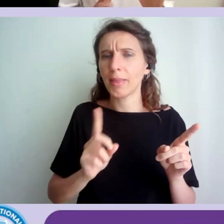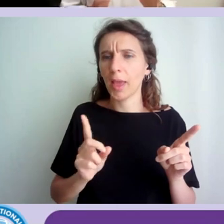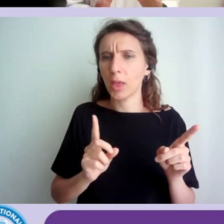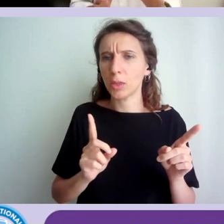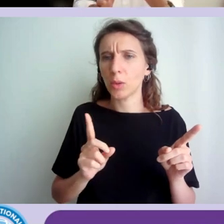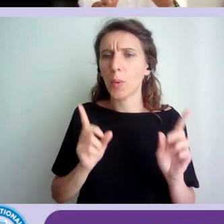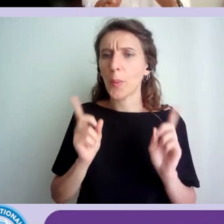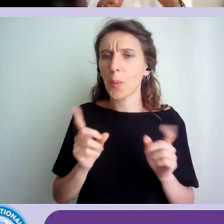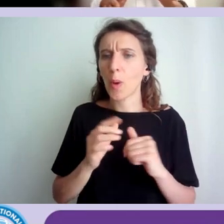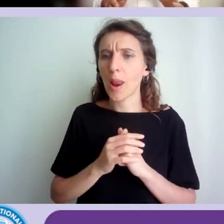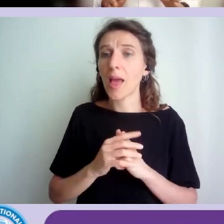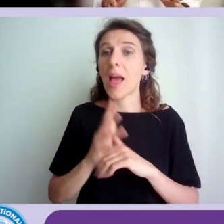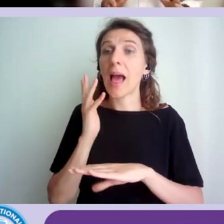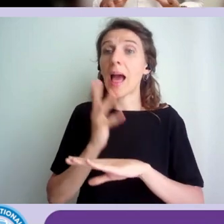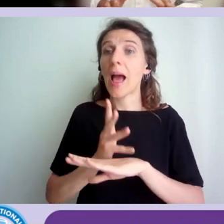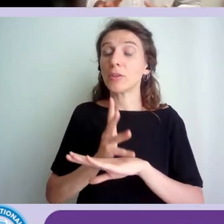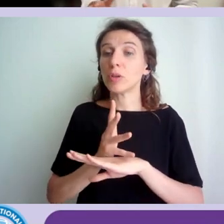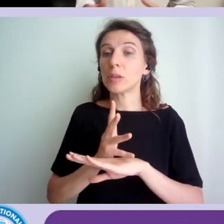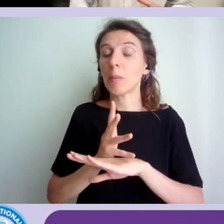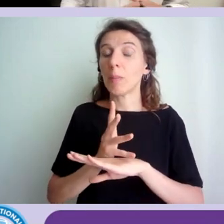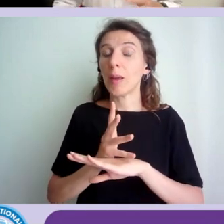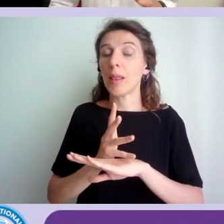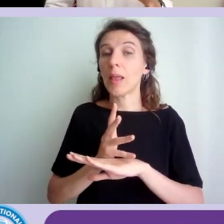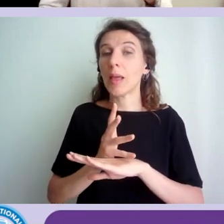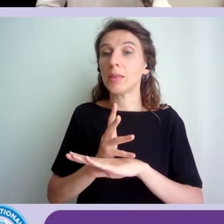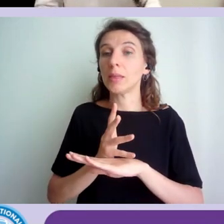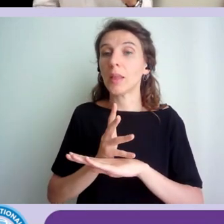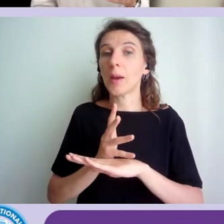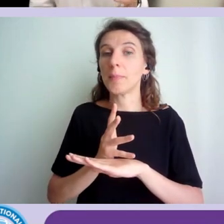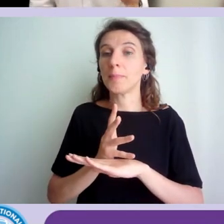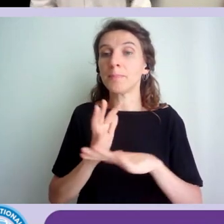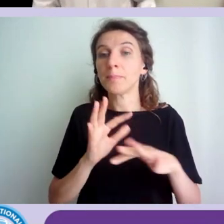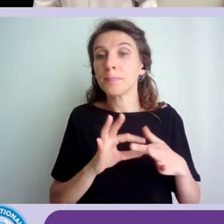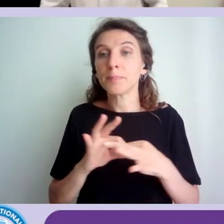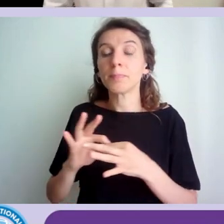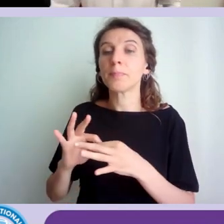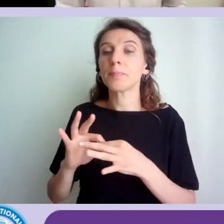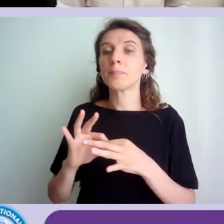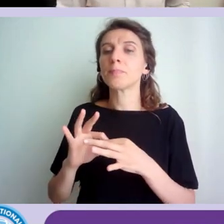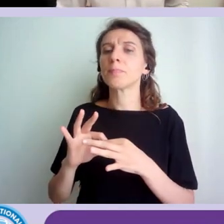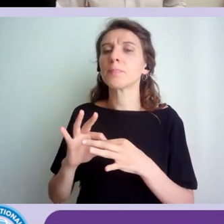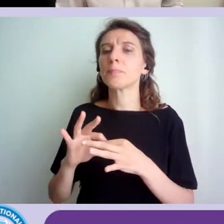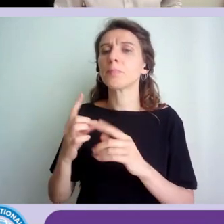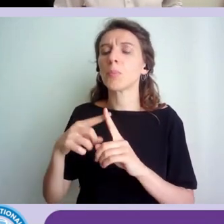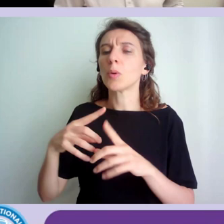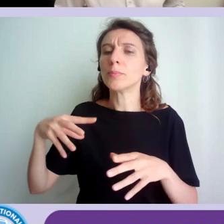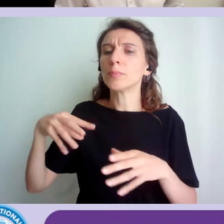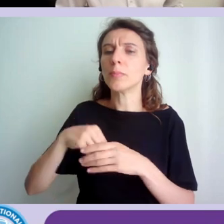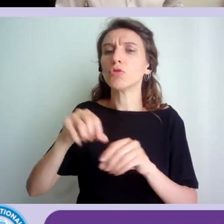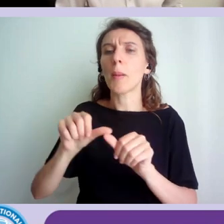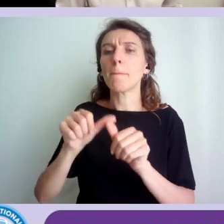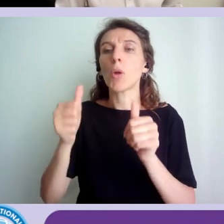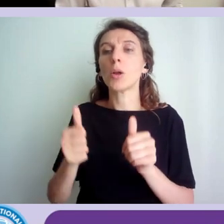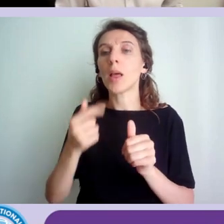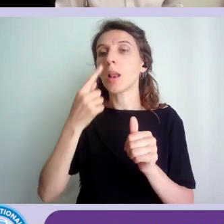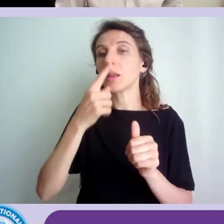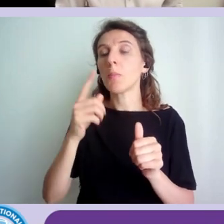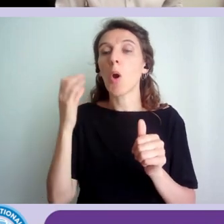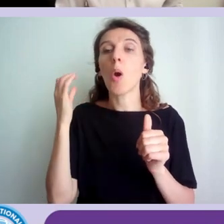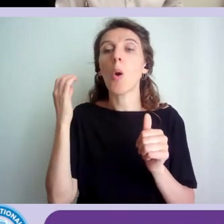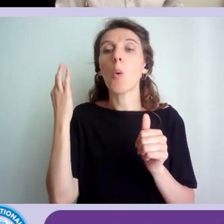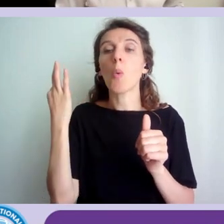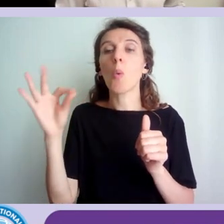e cioè che l'accessibilità in sé è collegata e inserita all'interno di un modello di qualità definita